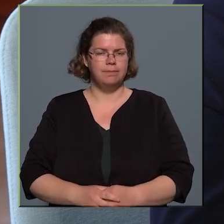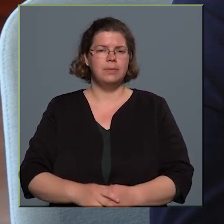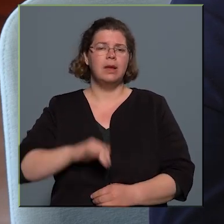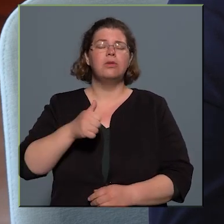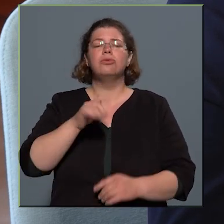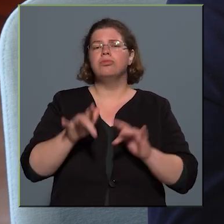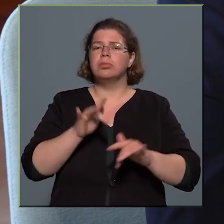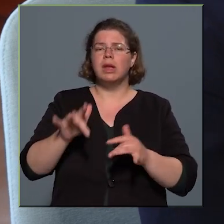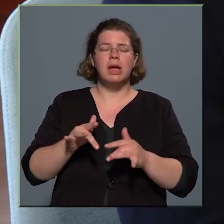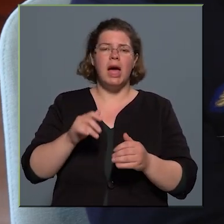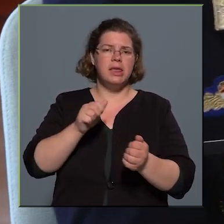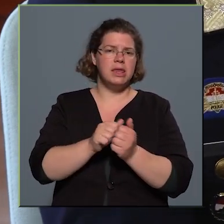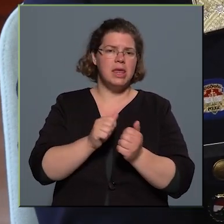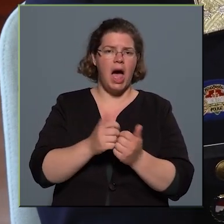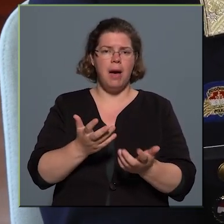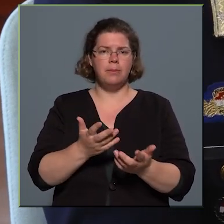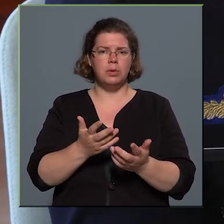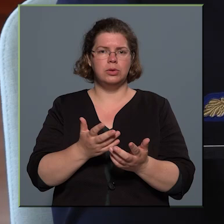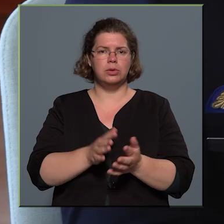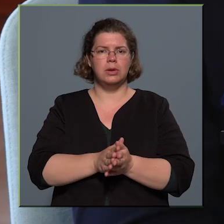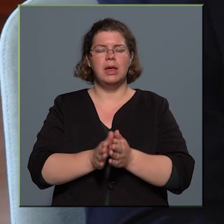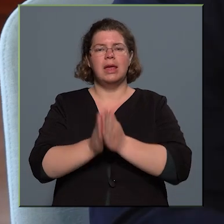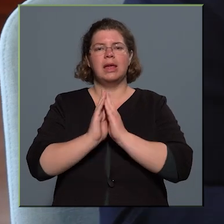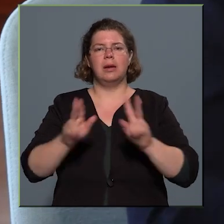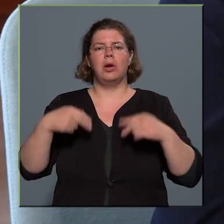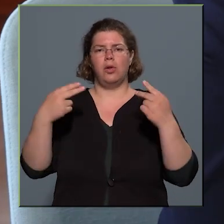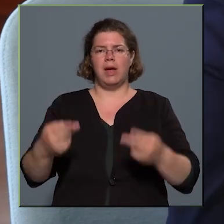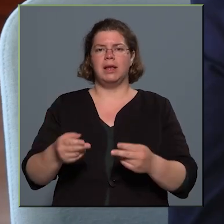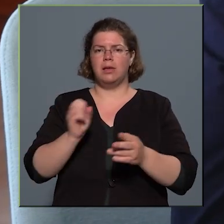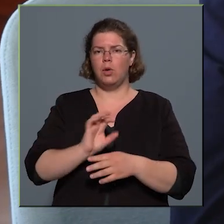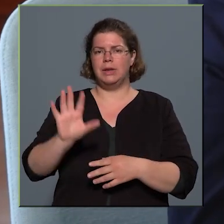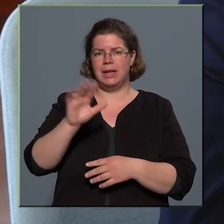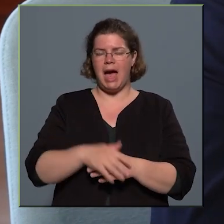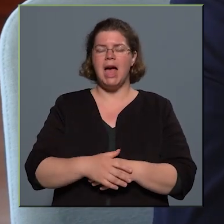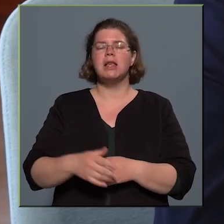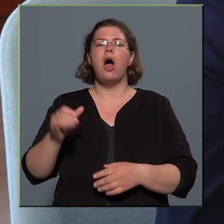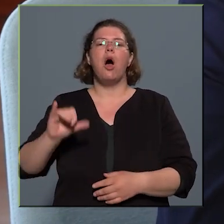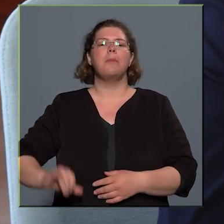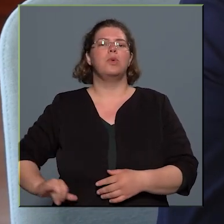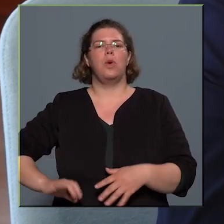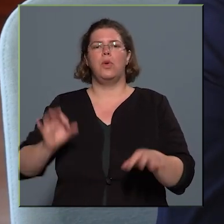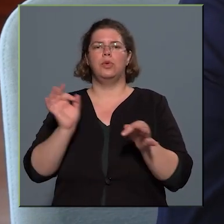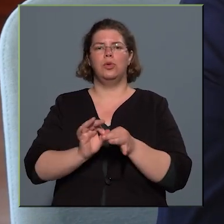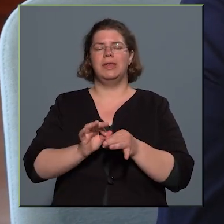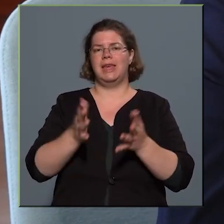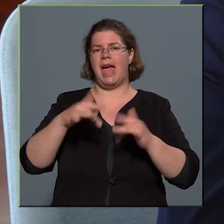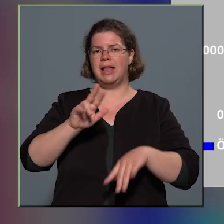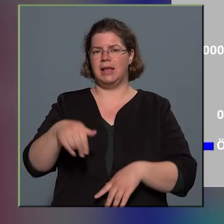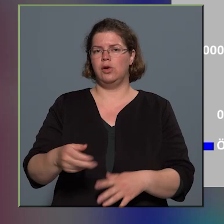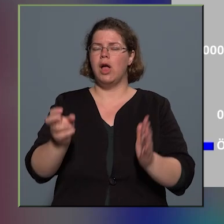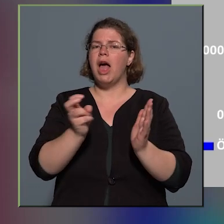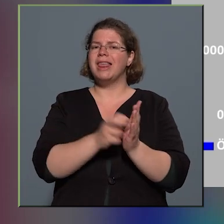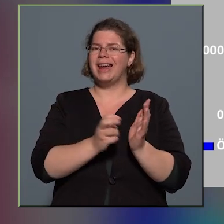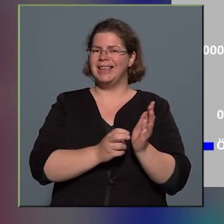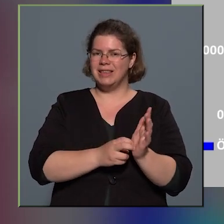És ugye egy-egy pár számot mutatjuk a következő diát a bűnügyi helyzetünkről. Az látható, hogy a regisztrált bűncselekmény